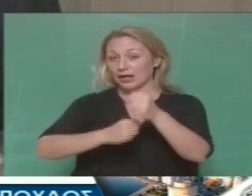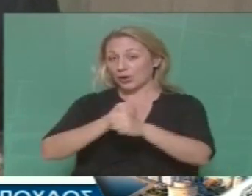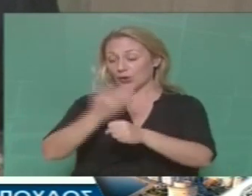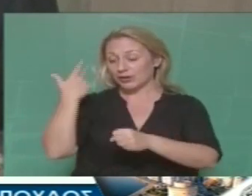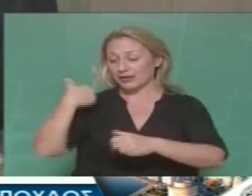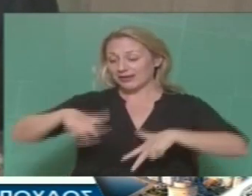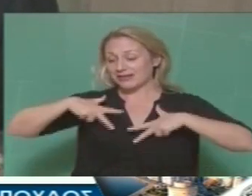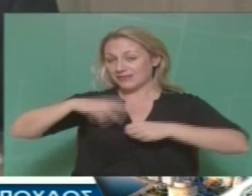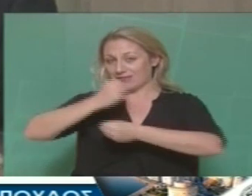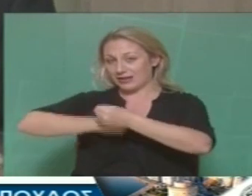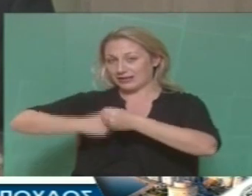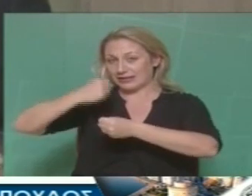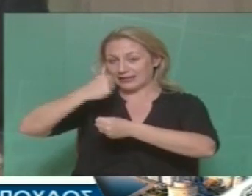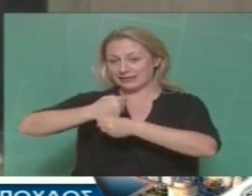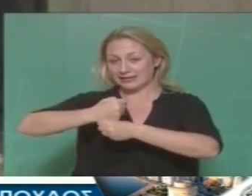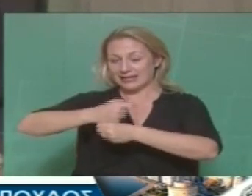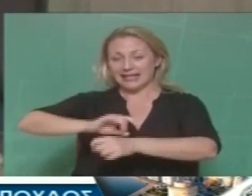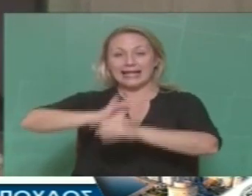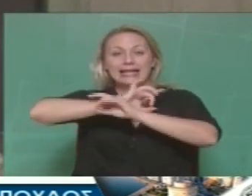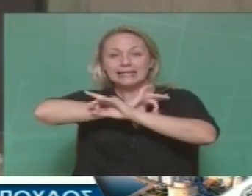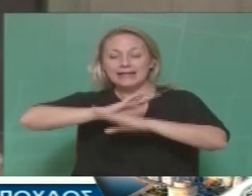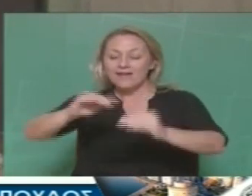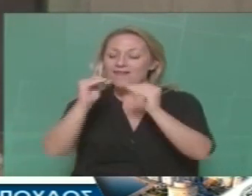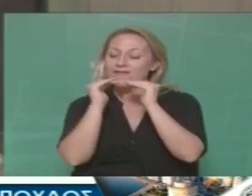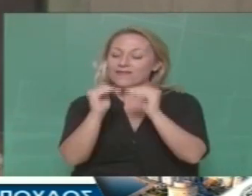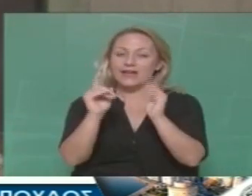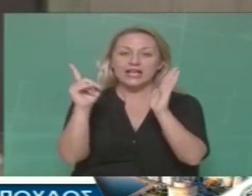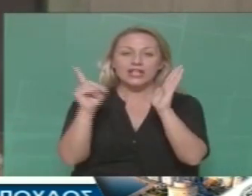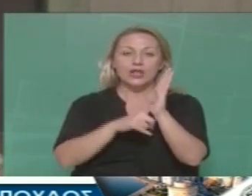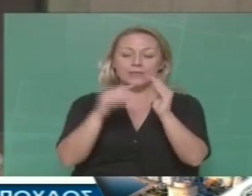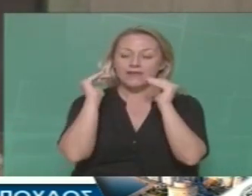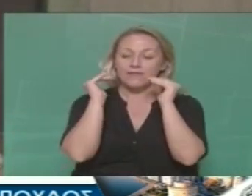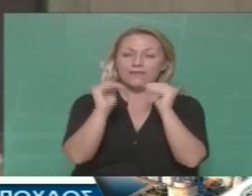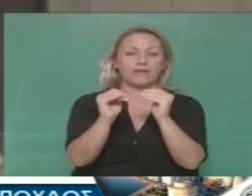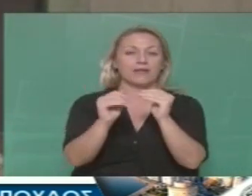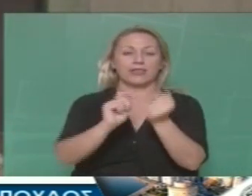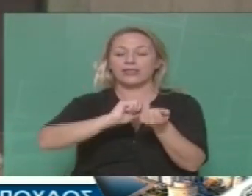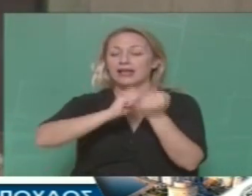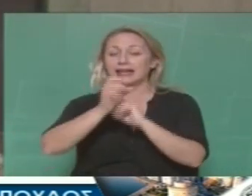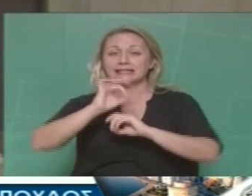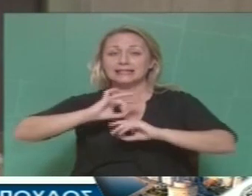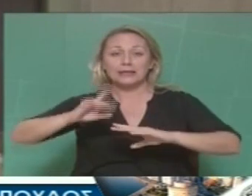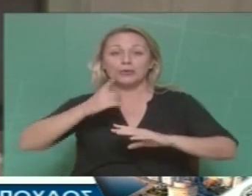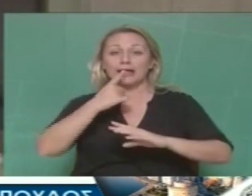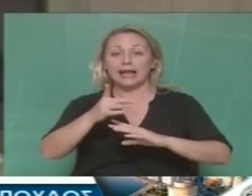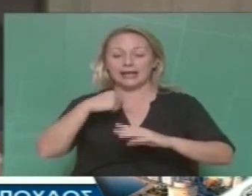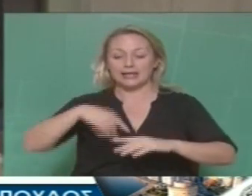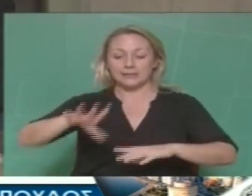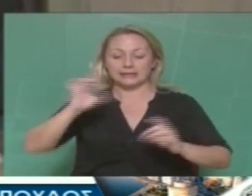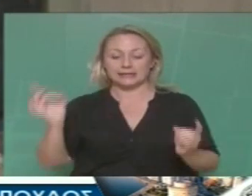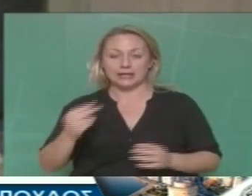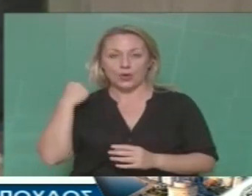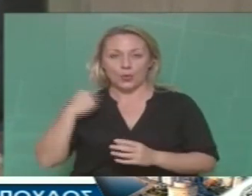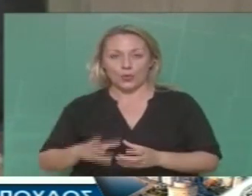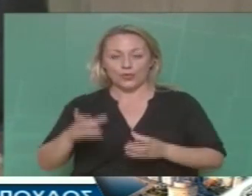δεν άλλαξε ούτε κεραία από τους νόμους οι οποίοι παραδίνουν σε εργολάβους και σε ιδιότητες και σε μεγάλες